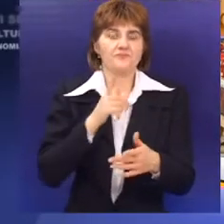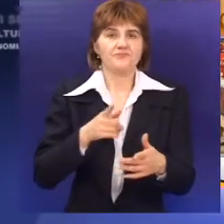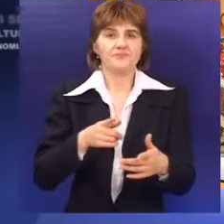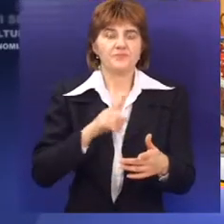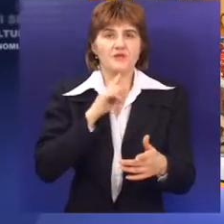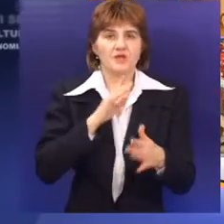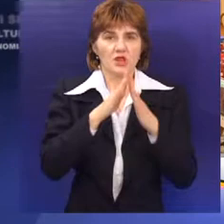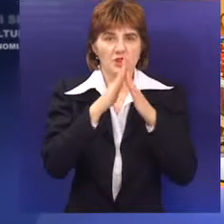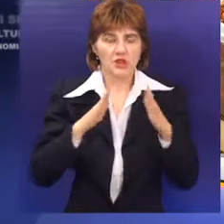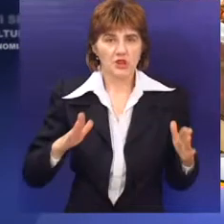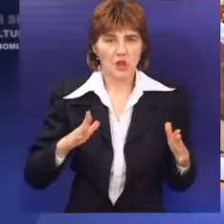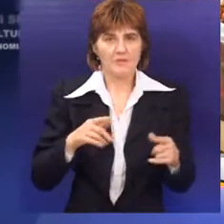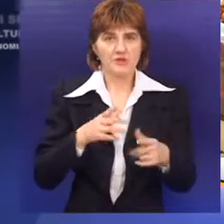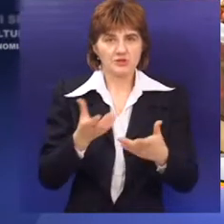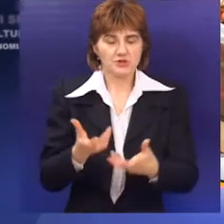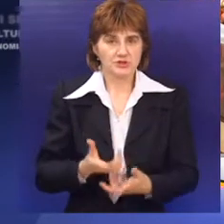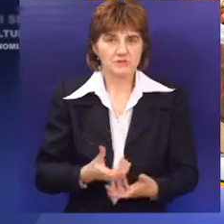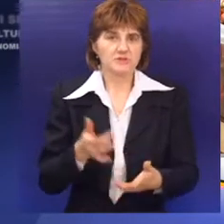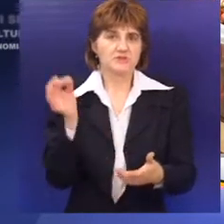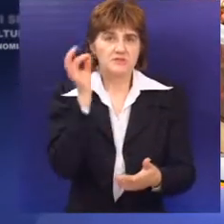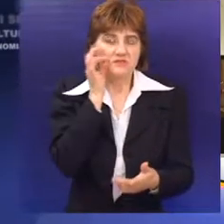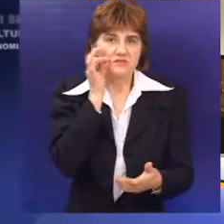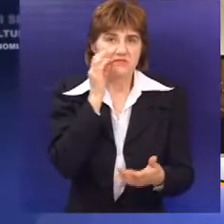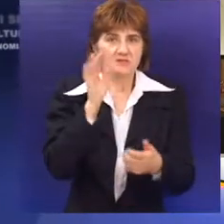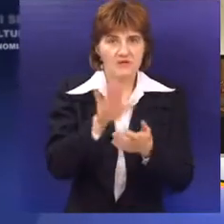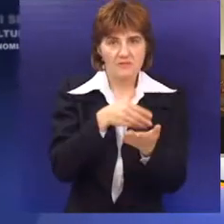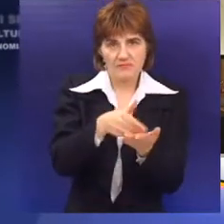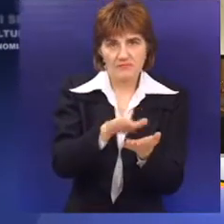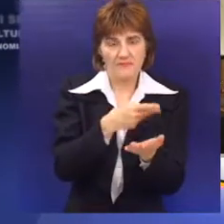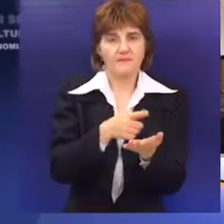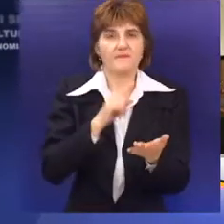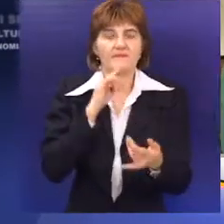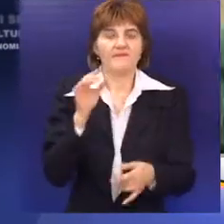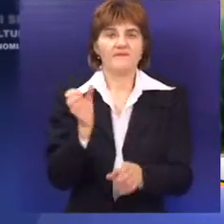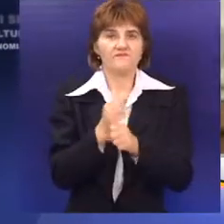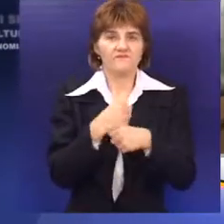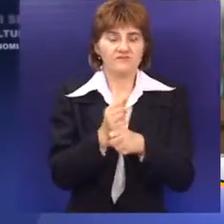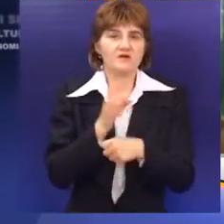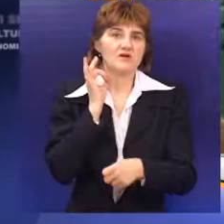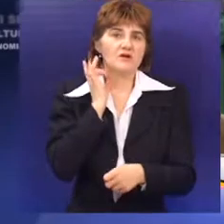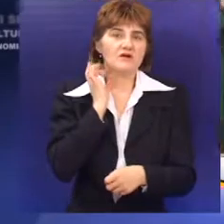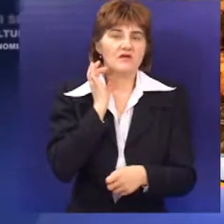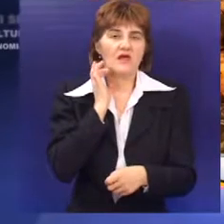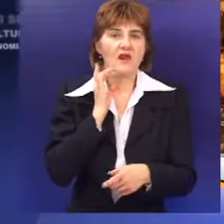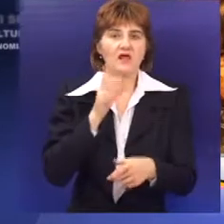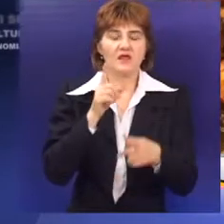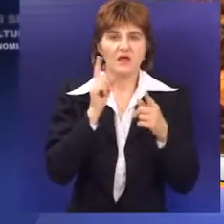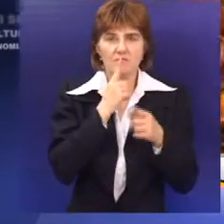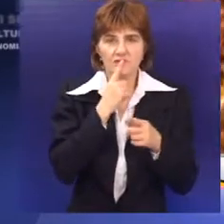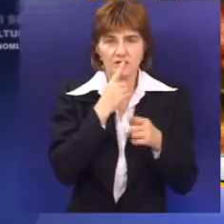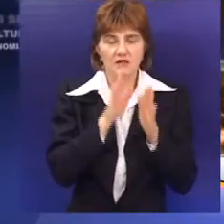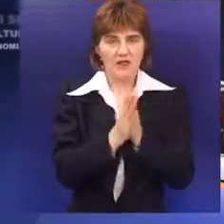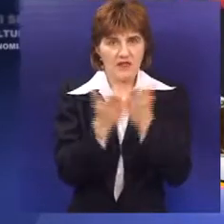mleka, domaći suhomesnati proizvodi, kiseliš, pekmezi, kompoti, domaća vina i rakije, slatkiši, čestitke,